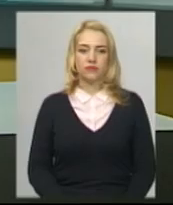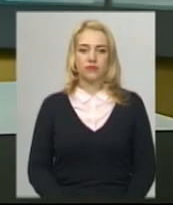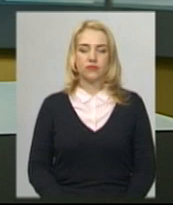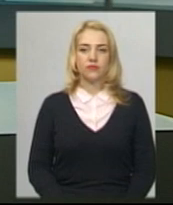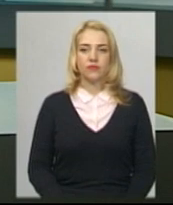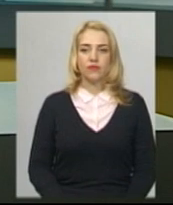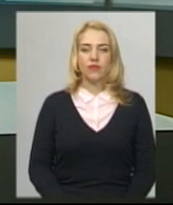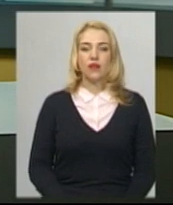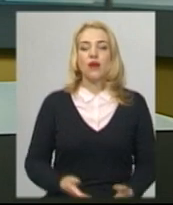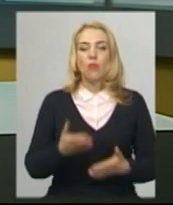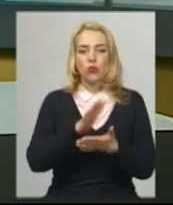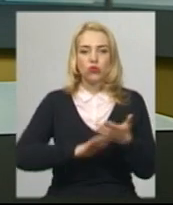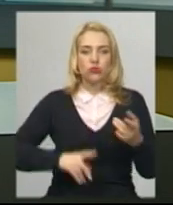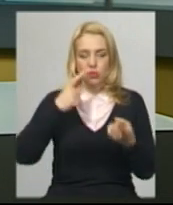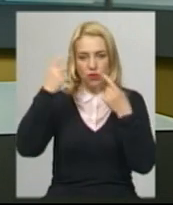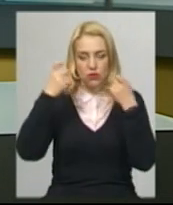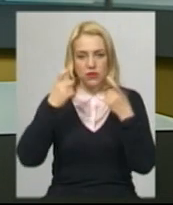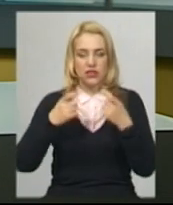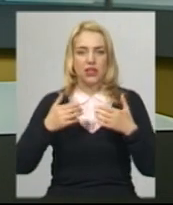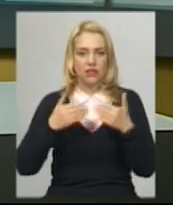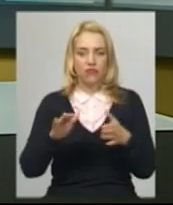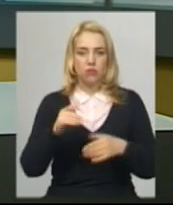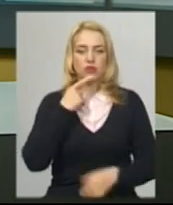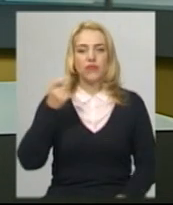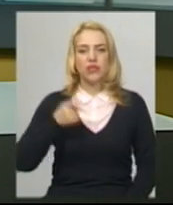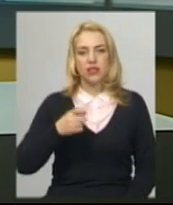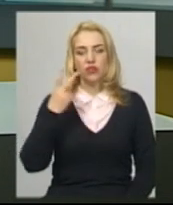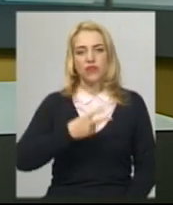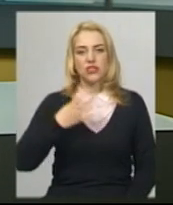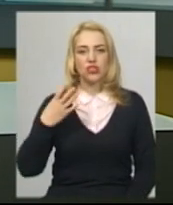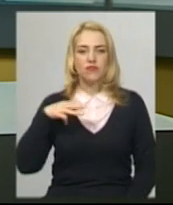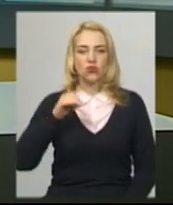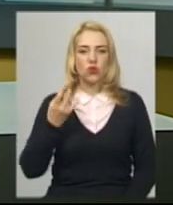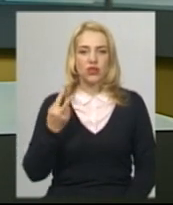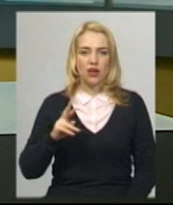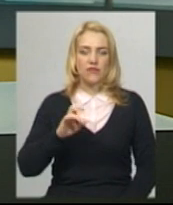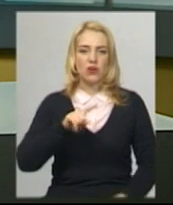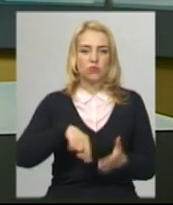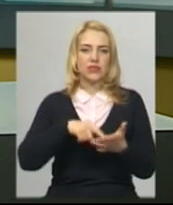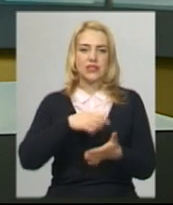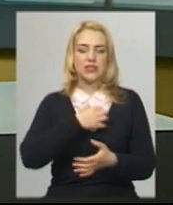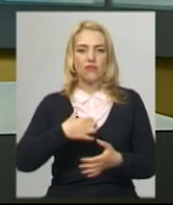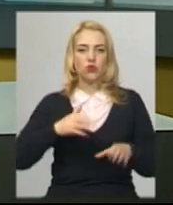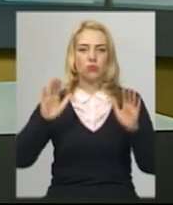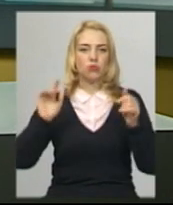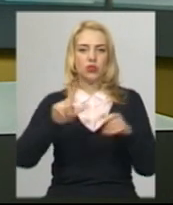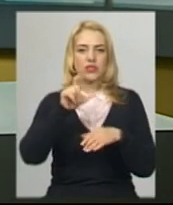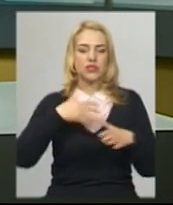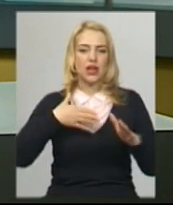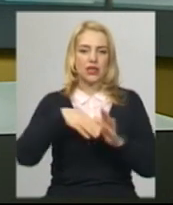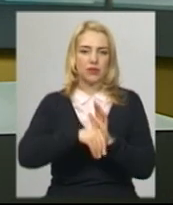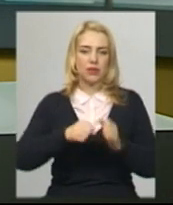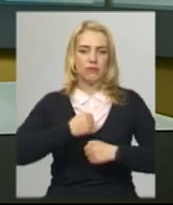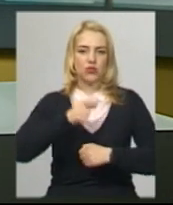Ми продовжуємо наш інформаційний випуск. У неділю 24 травня у Славуті попрощалися із загиблим військовим